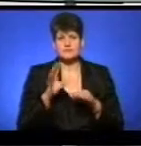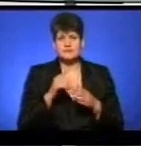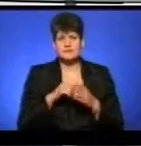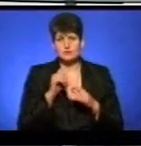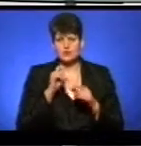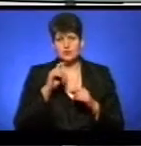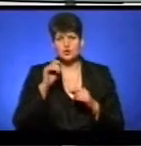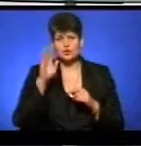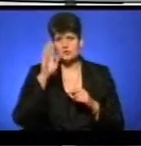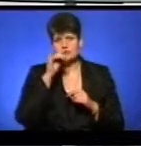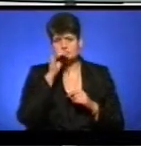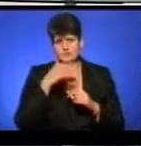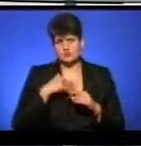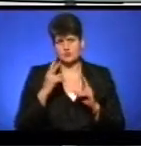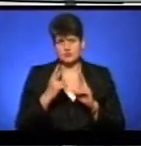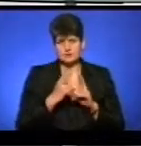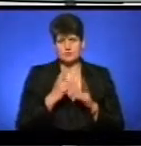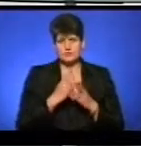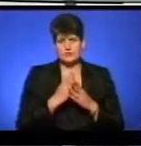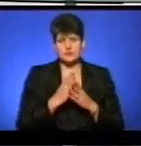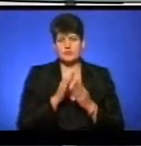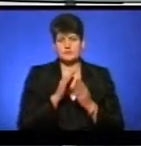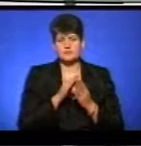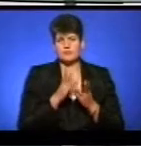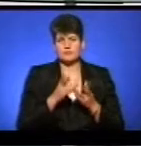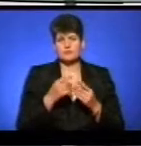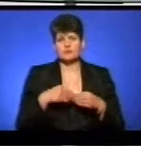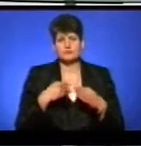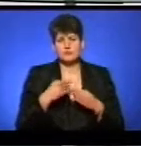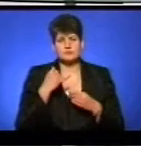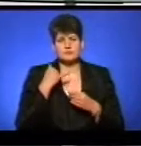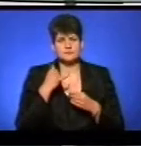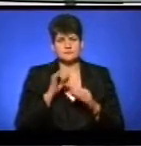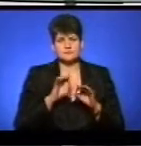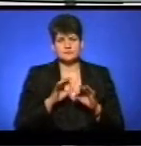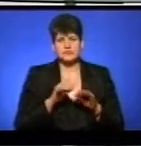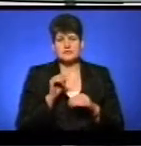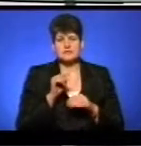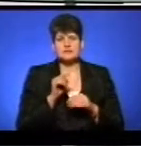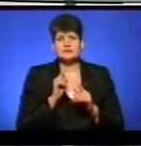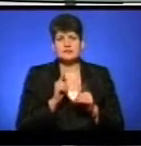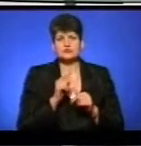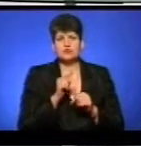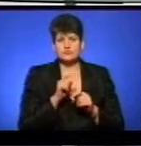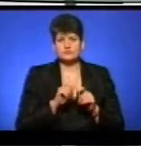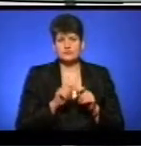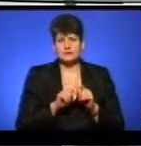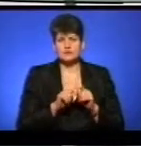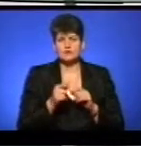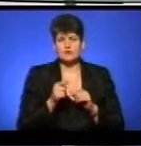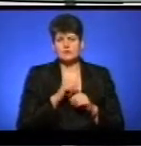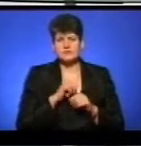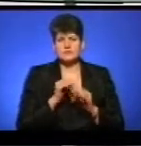Чоловік не зміг з нами зустрітися, бо перебуває на похороні, тому дав коментар телефоном. Згідно з його дослідженням, у Тернополі одні з